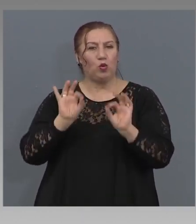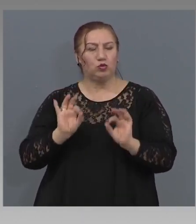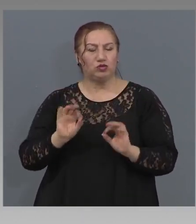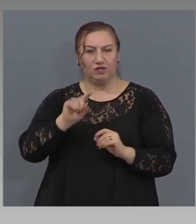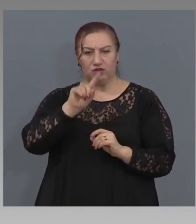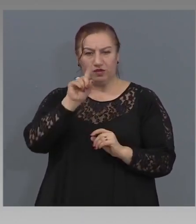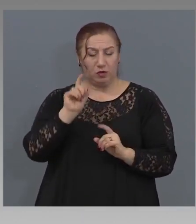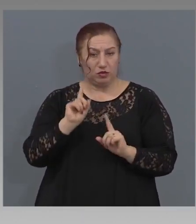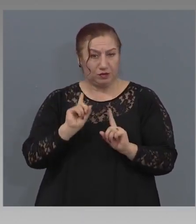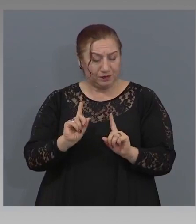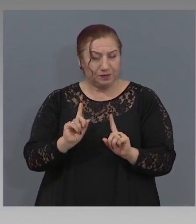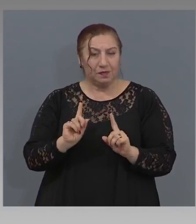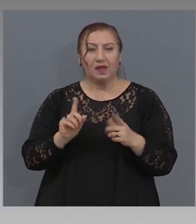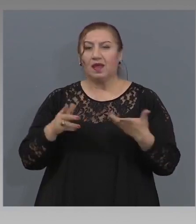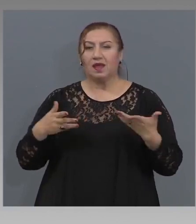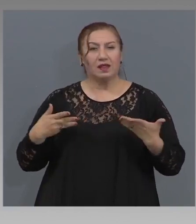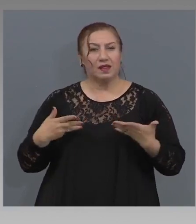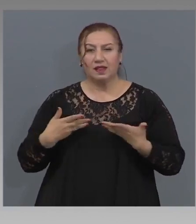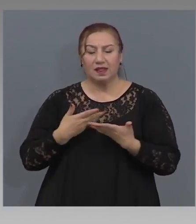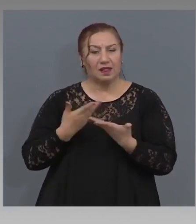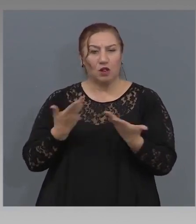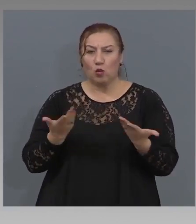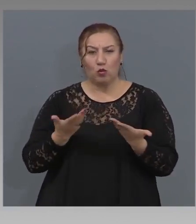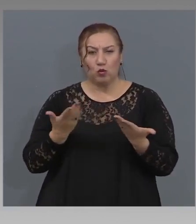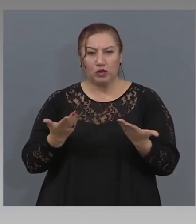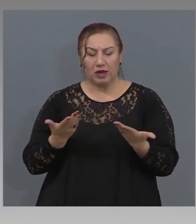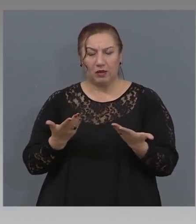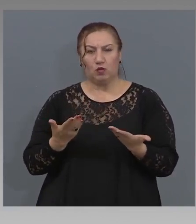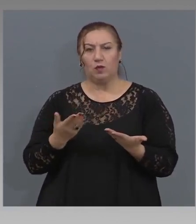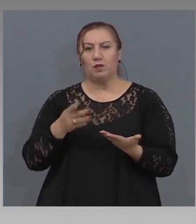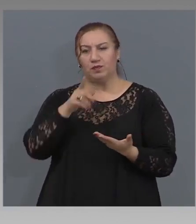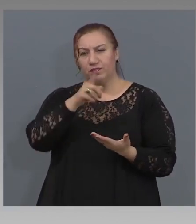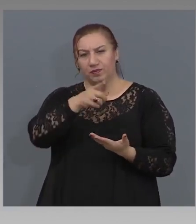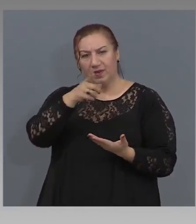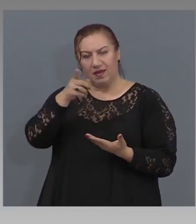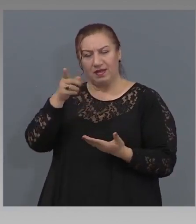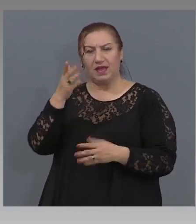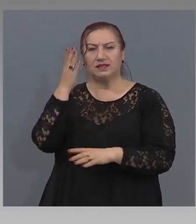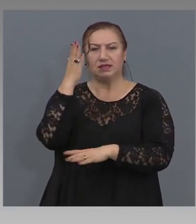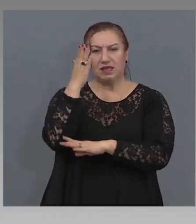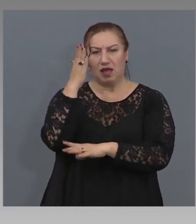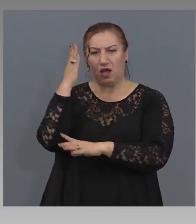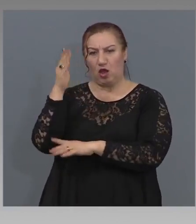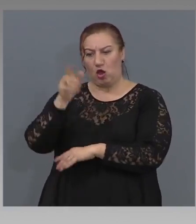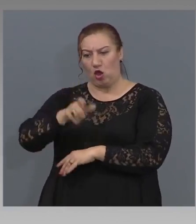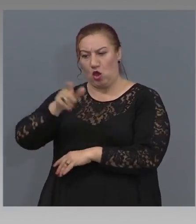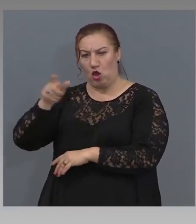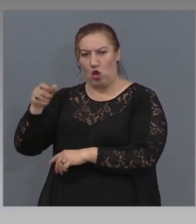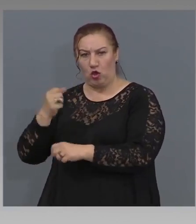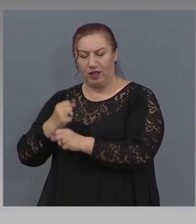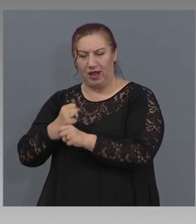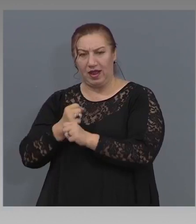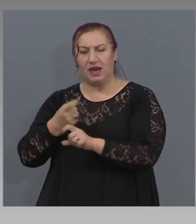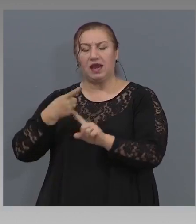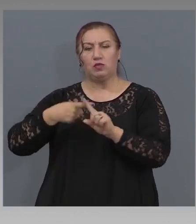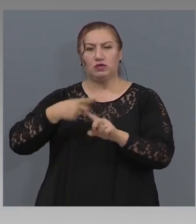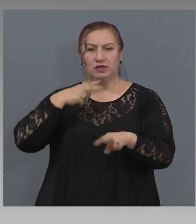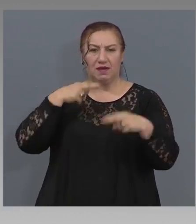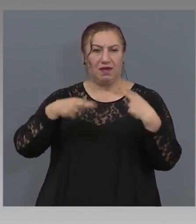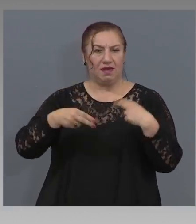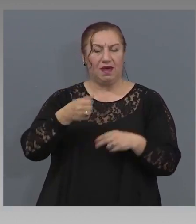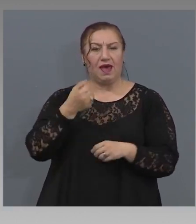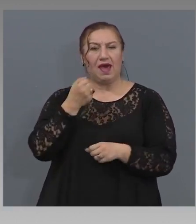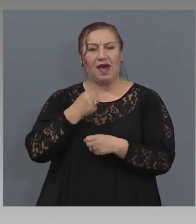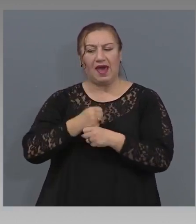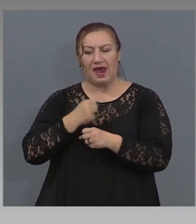е тези хотелиери и ресторантьори, които ще се включат в тази платформа, да бъдат